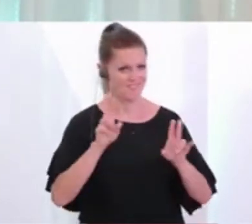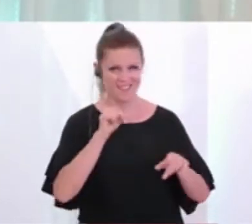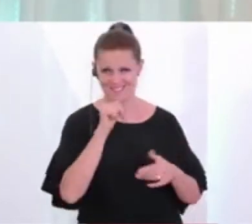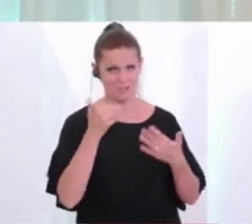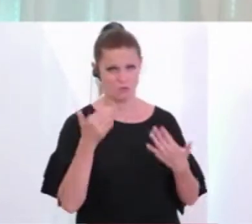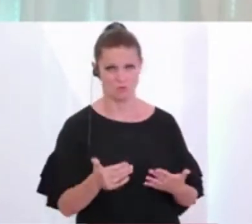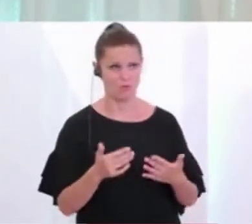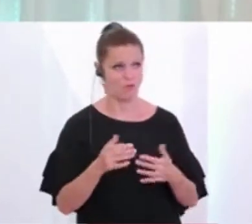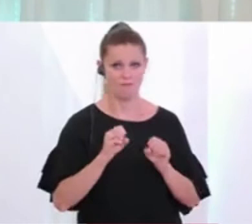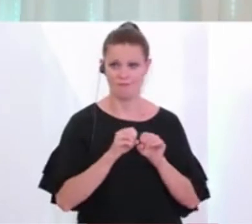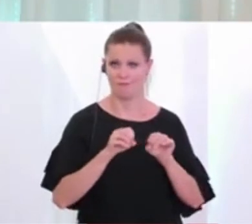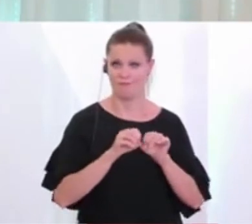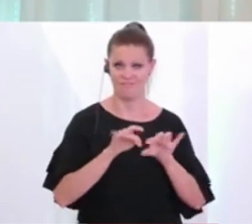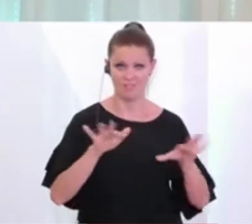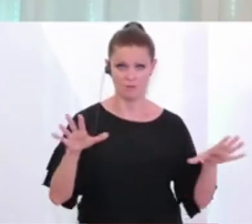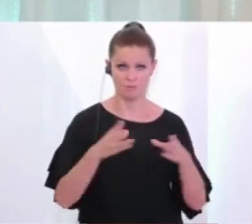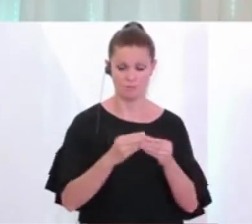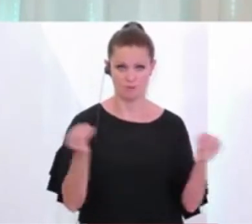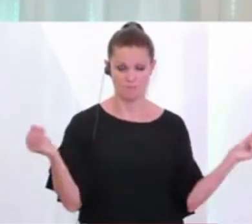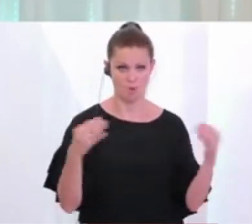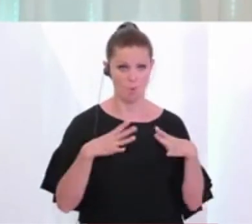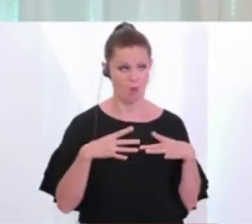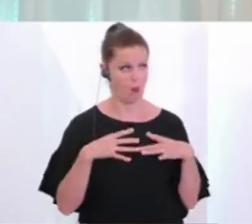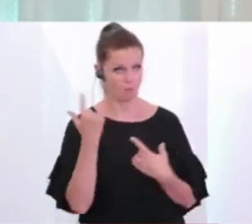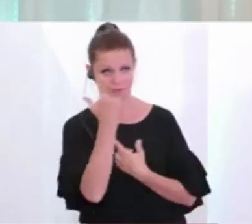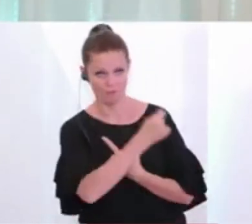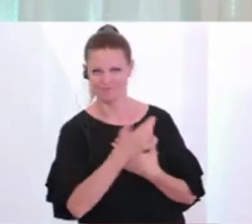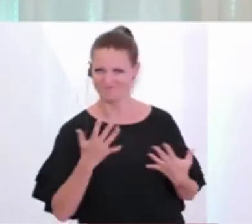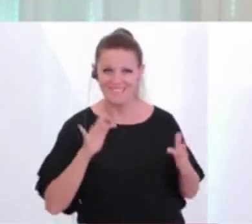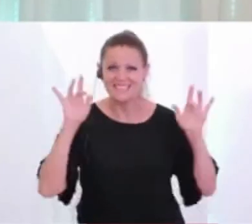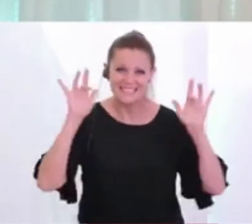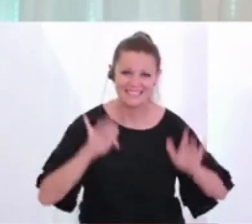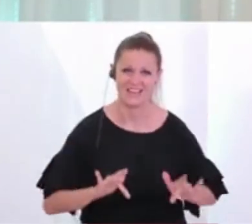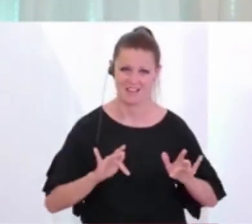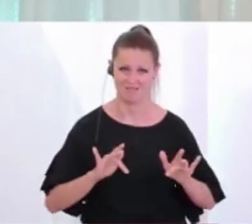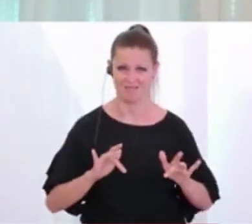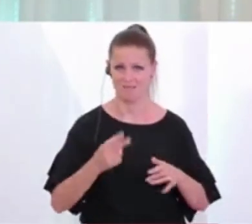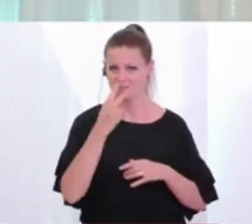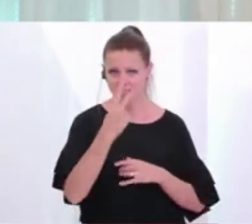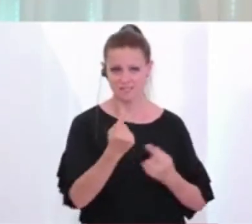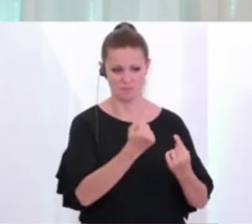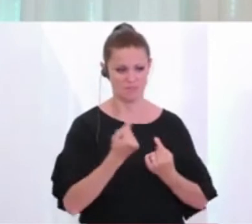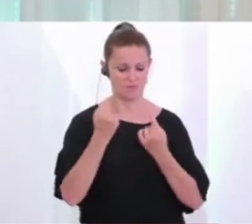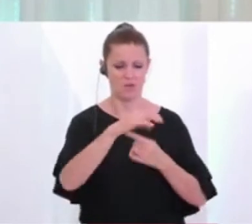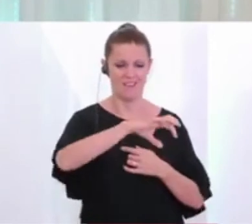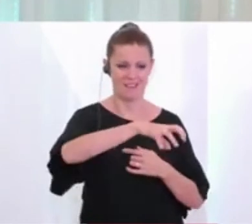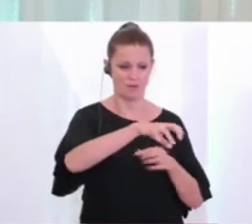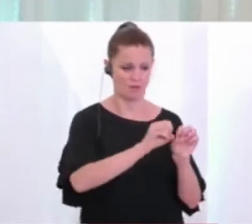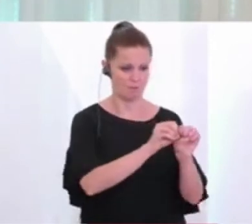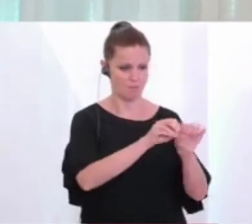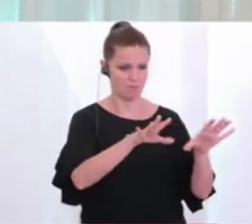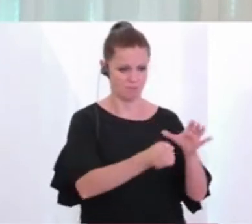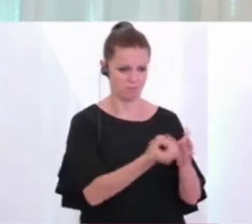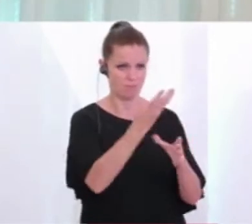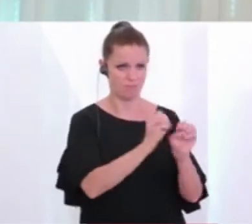dass das Virus auf Urlaub ist. Das Virus ist unter uns. Und wir merken es an diesen Situationen der regionalen Ausbrüche,